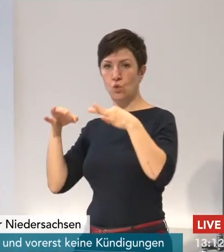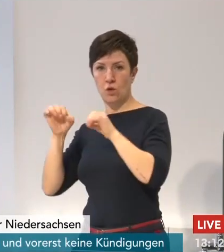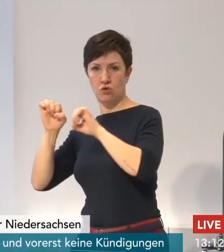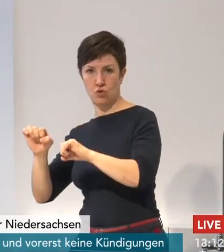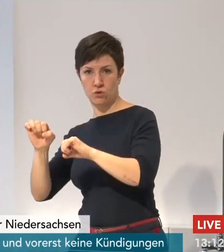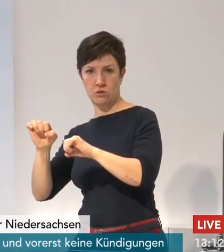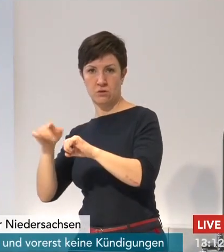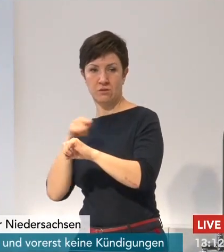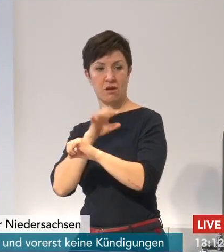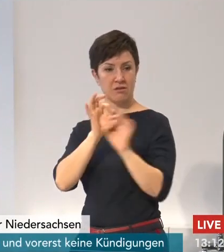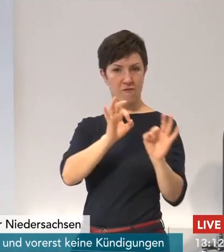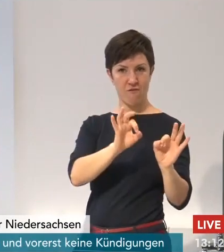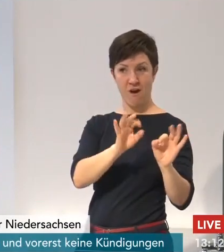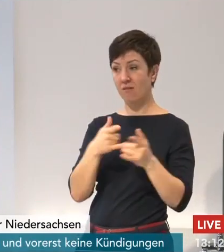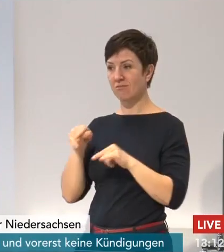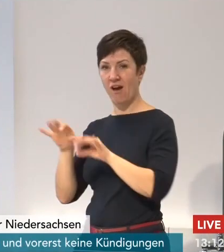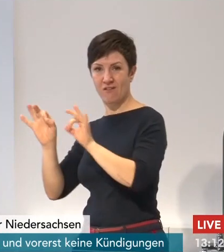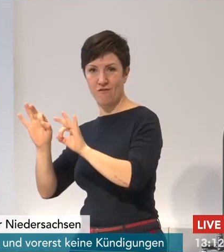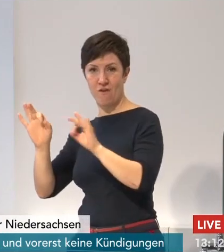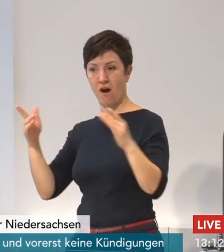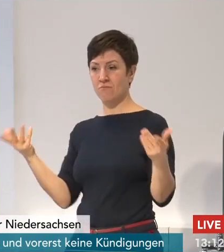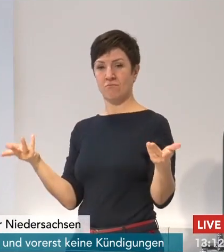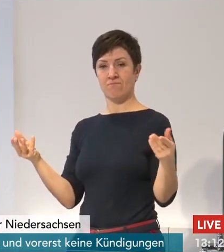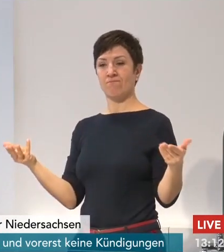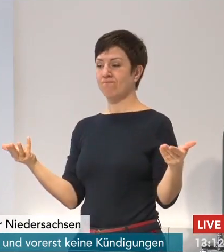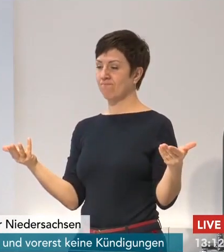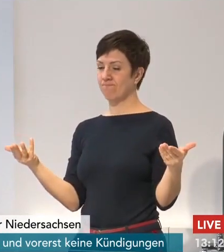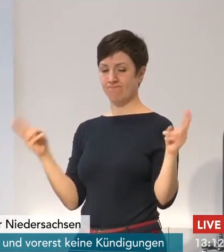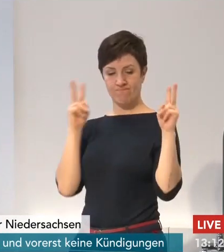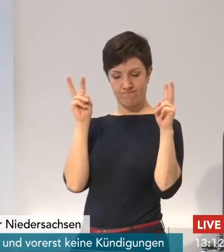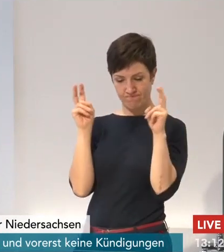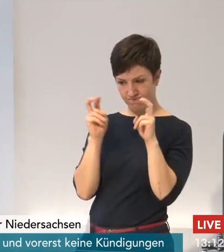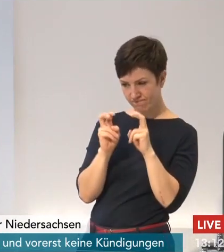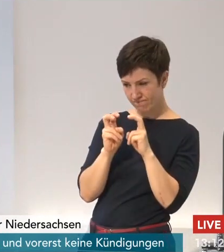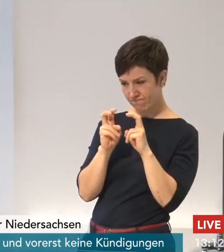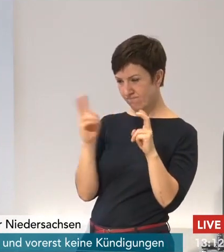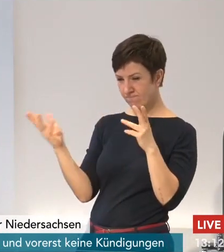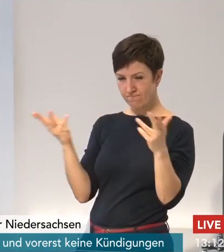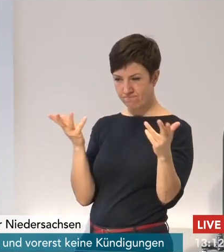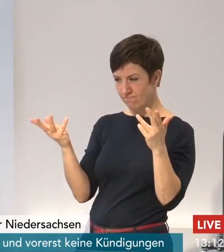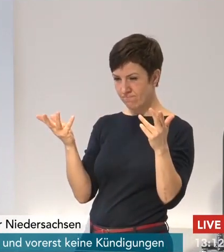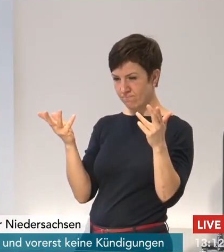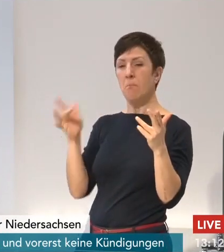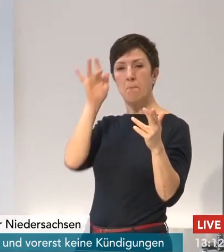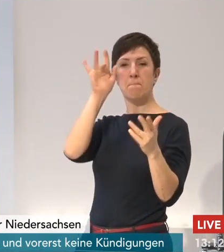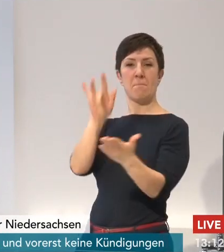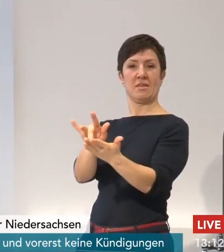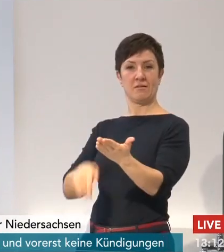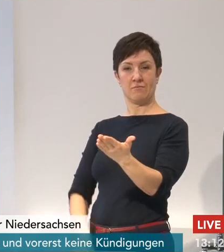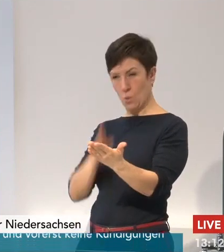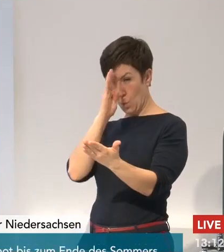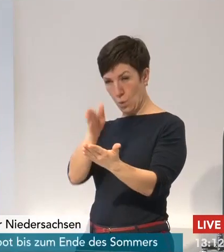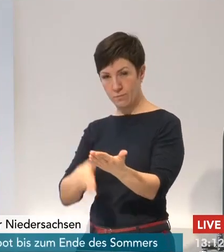Bundesland ganz bewusst einen sehr umsichtigen Mittelweg. Mittelstand, Handwerk und Industrie brauchen eine